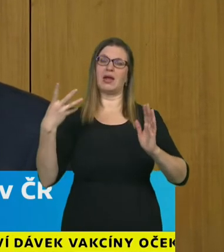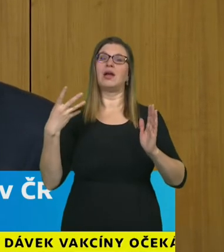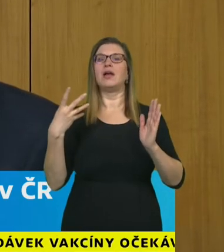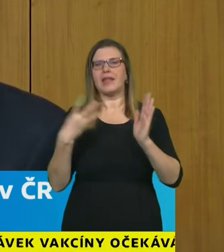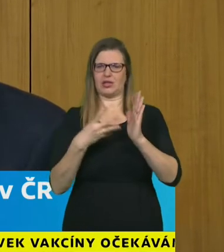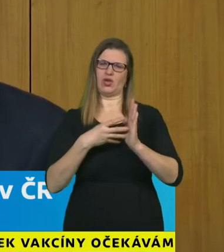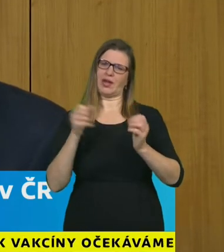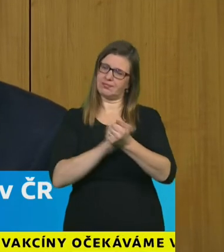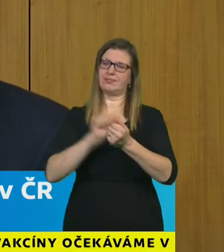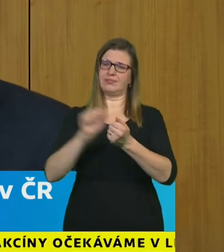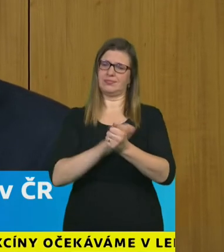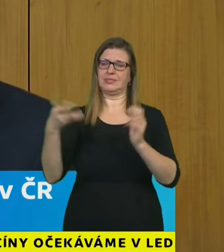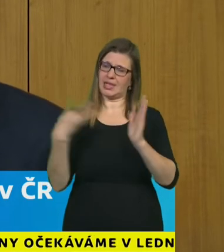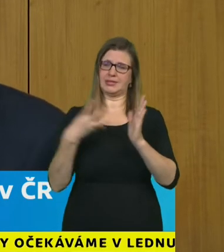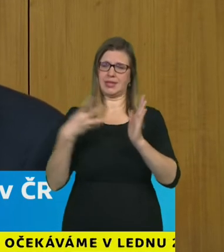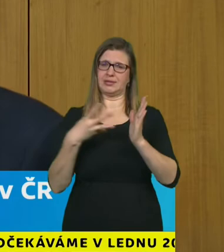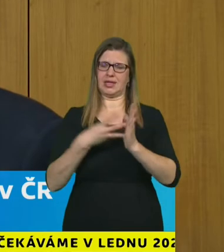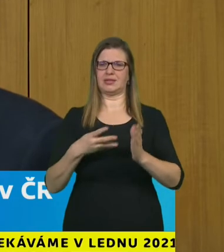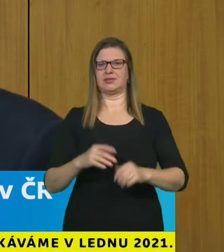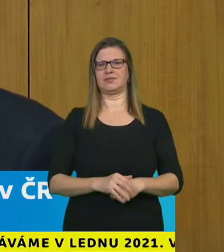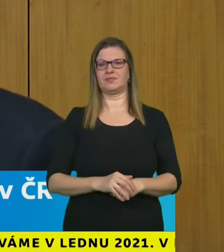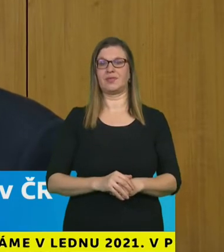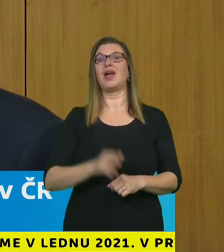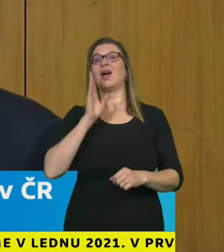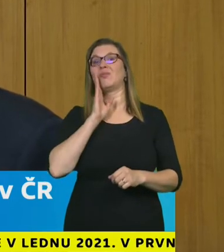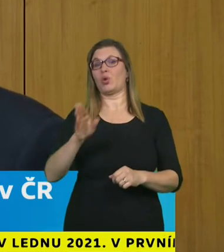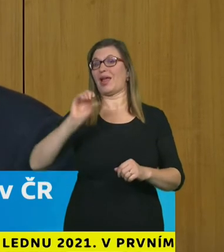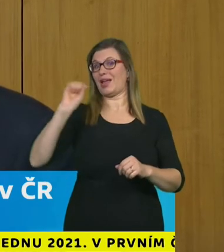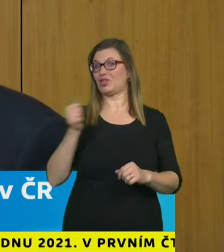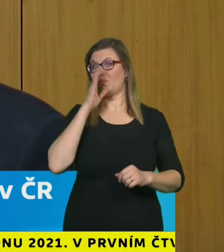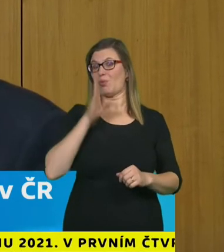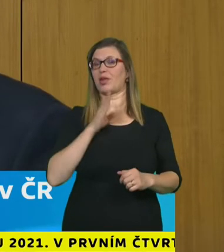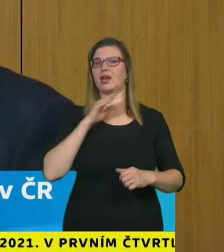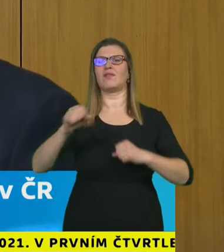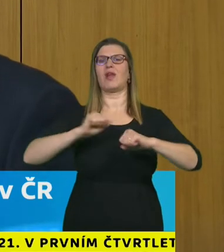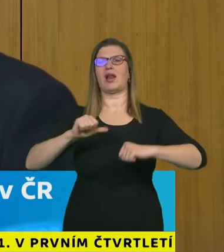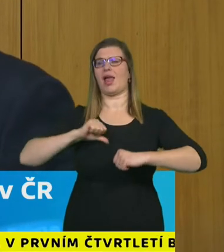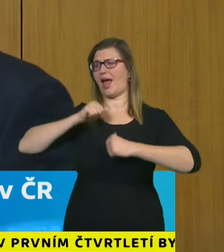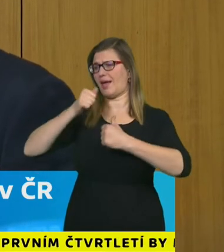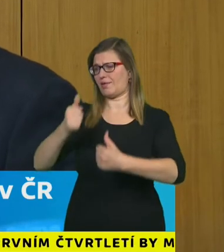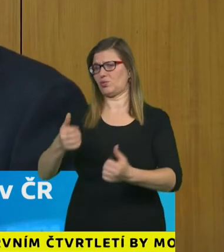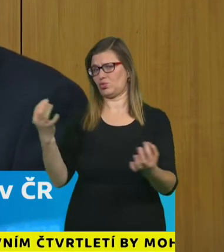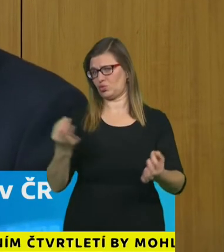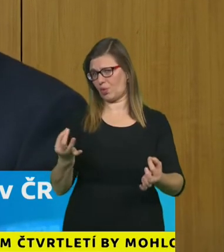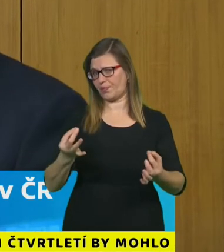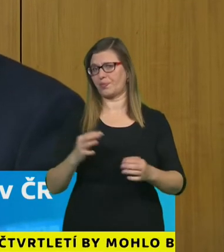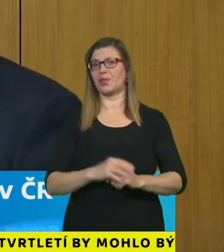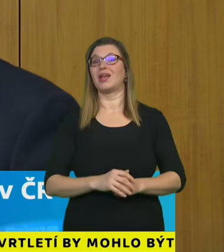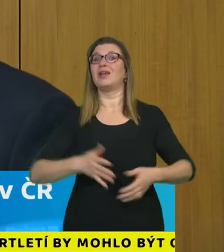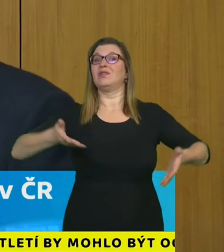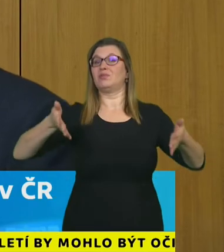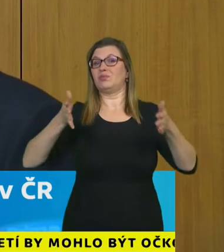pondělní vládě za celé ministerstvo a po konzultaci s epidemiologi je to aby v případě že